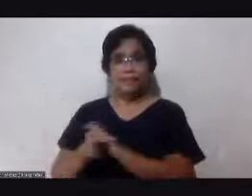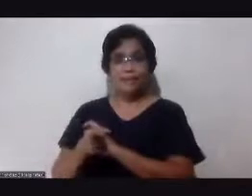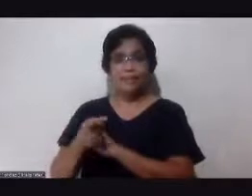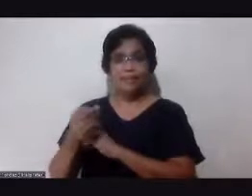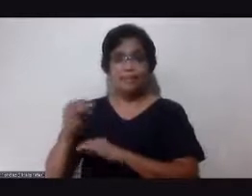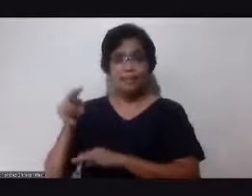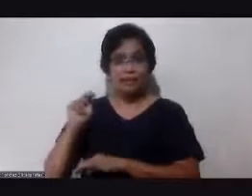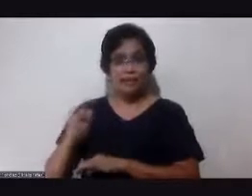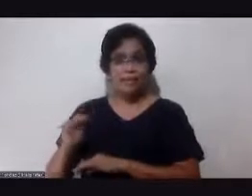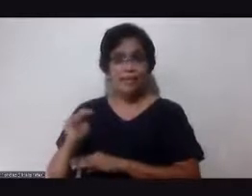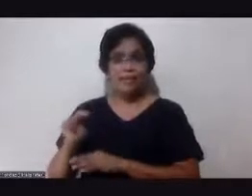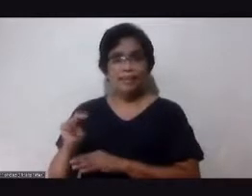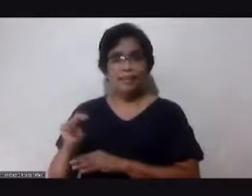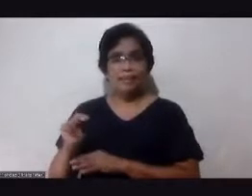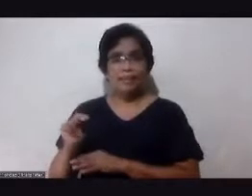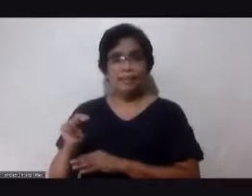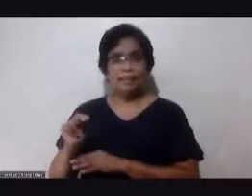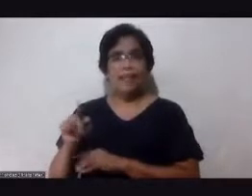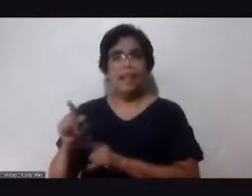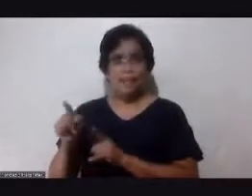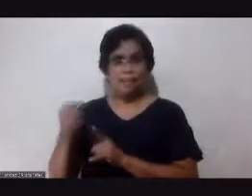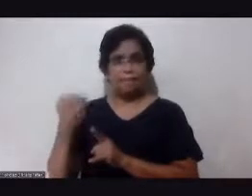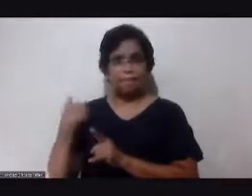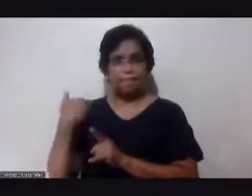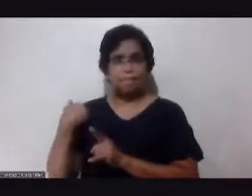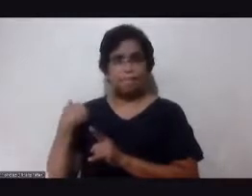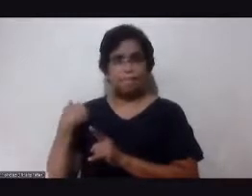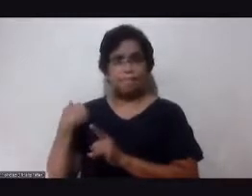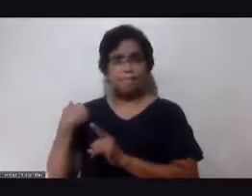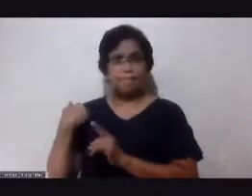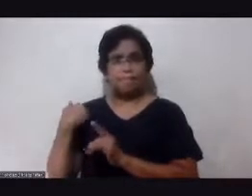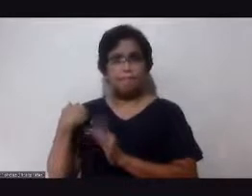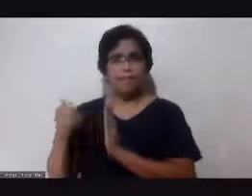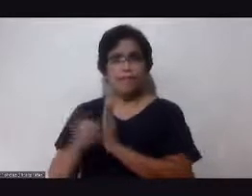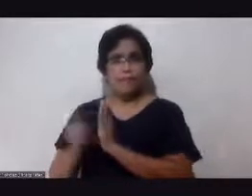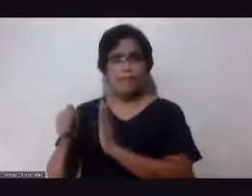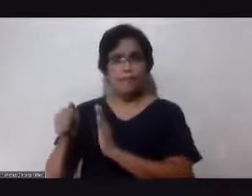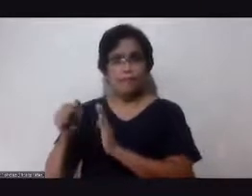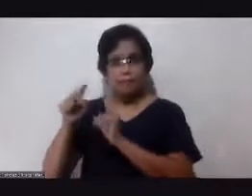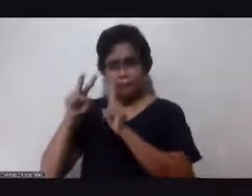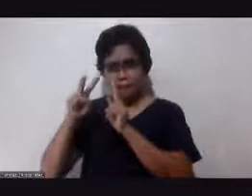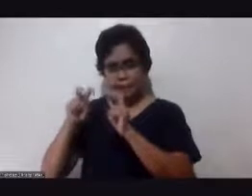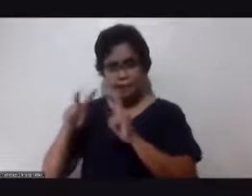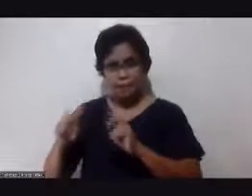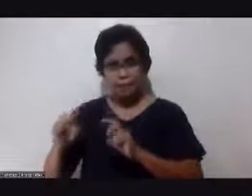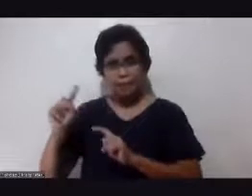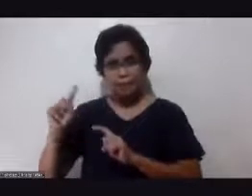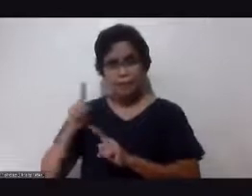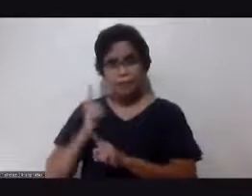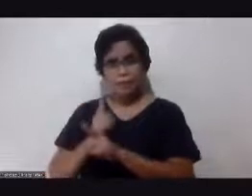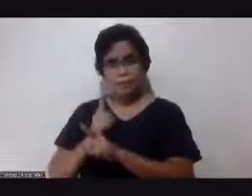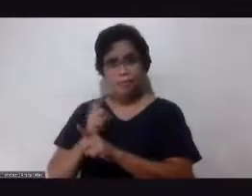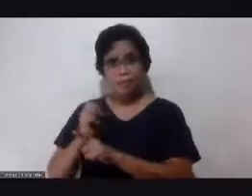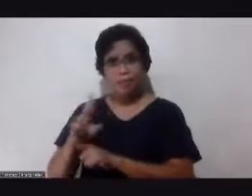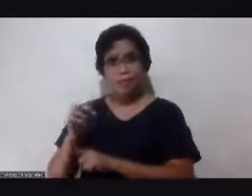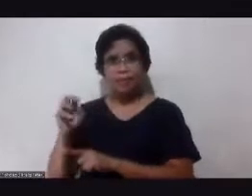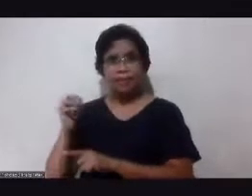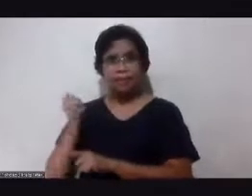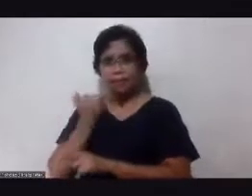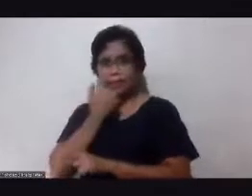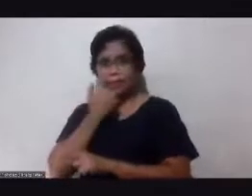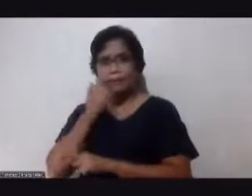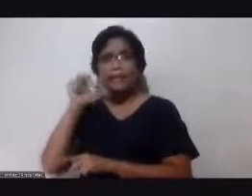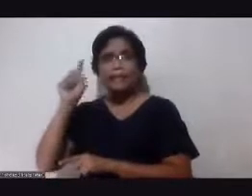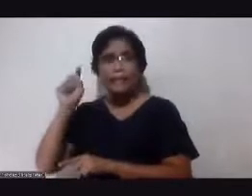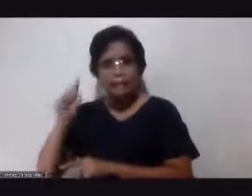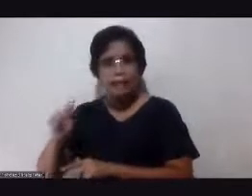may... kakayanan para suriin ano yung tama o yung mali. Okay? So, we need to be empowered.